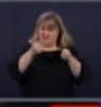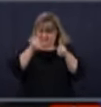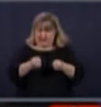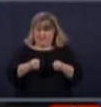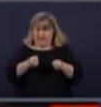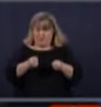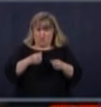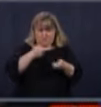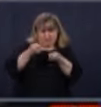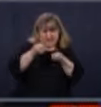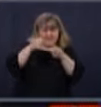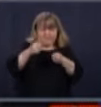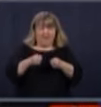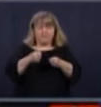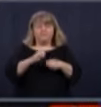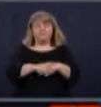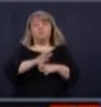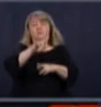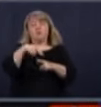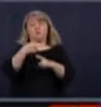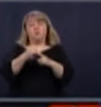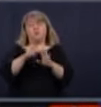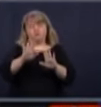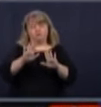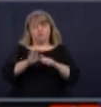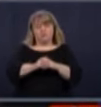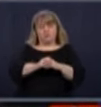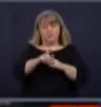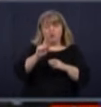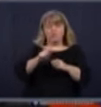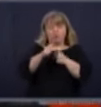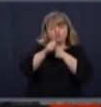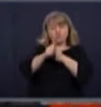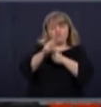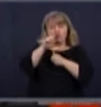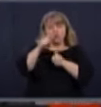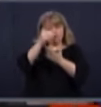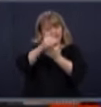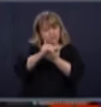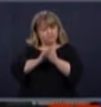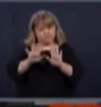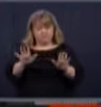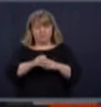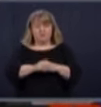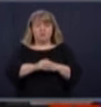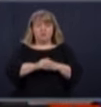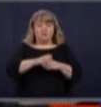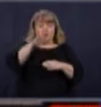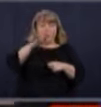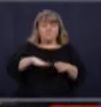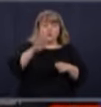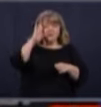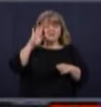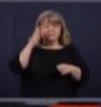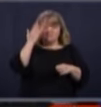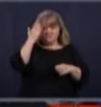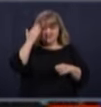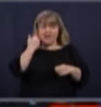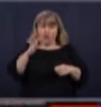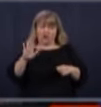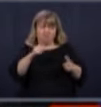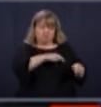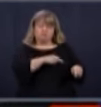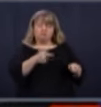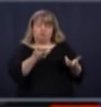'à partir du moment où la situation est plus sous contrôle à Montréal, les gens du Bas-Saint-Laurent devraient être moins inquiets que de voir